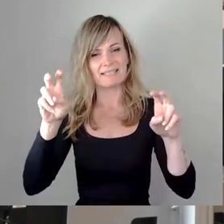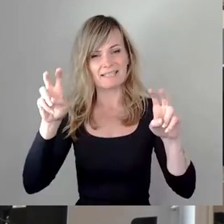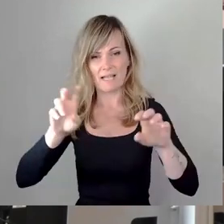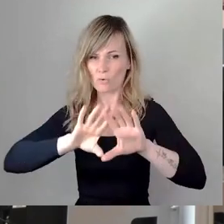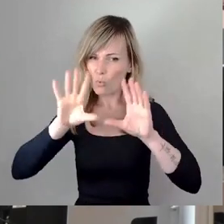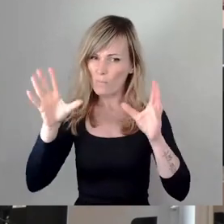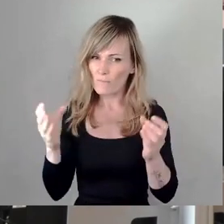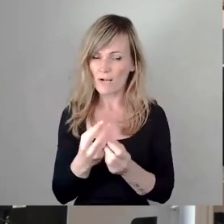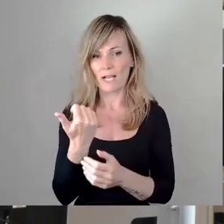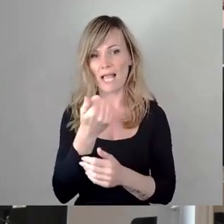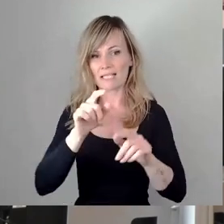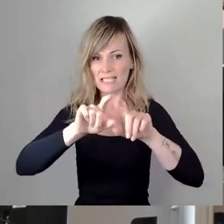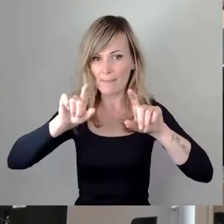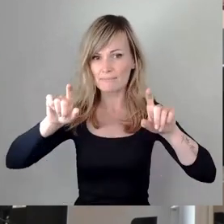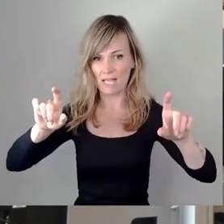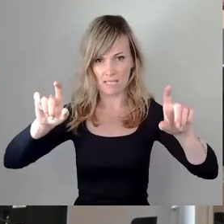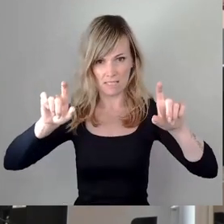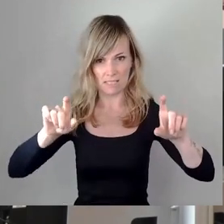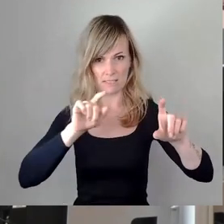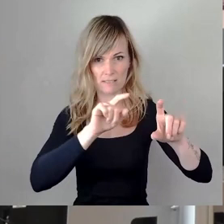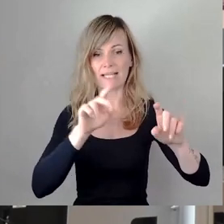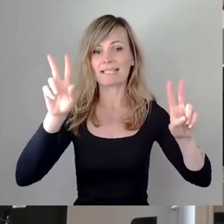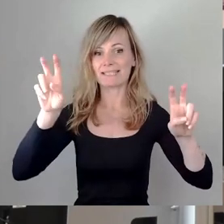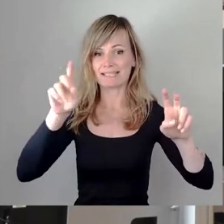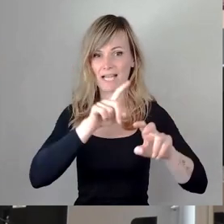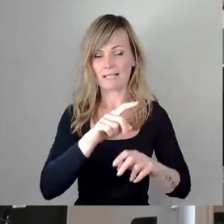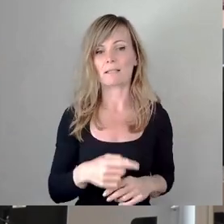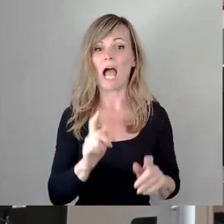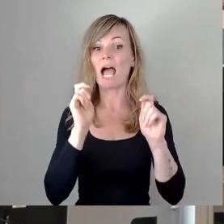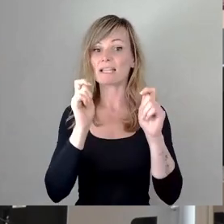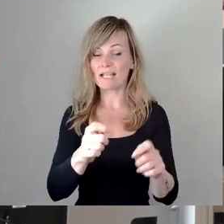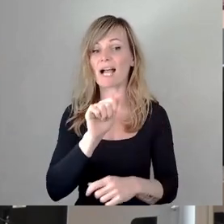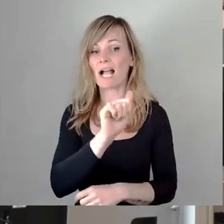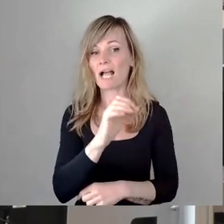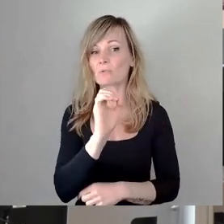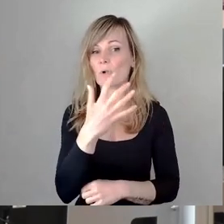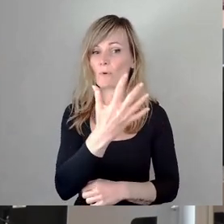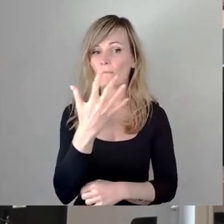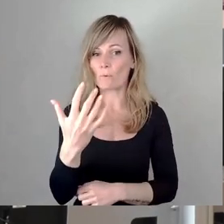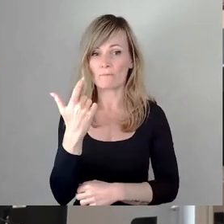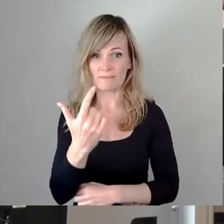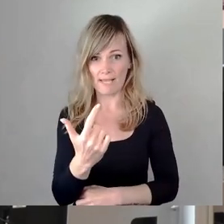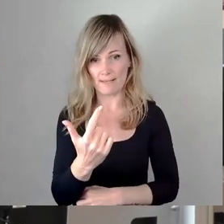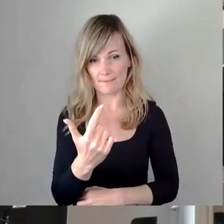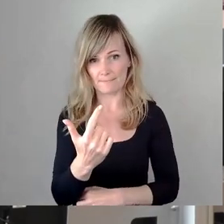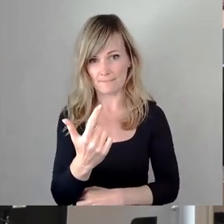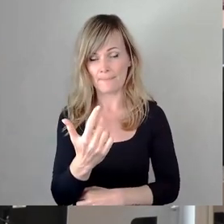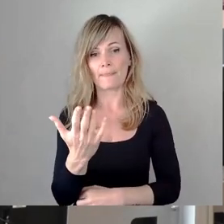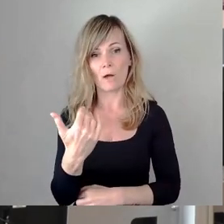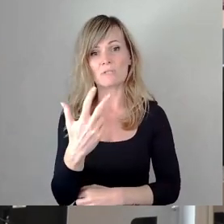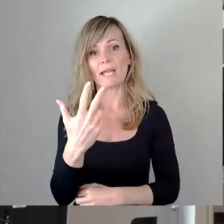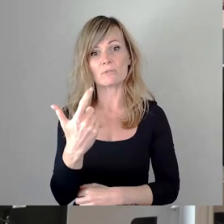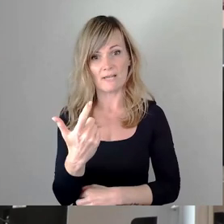Absatz, Zitat, der Antrag A 0552 aus 23,